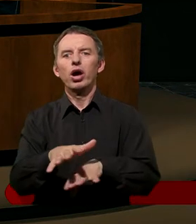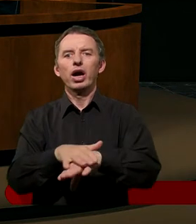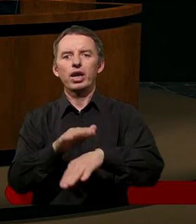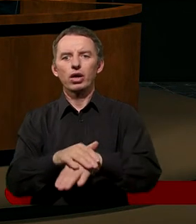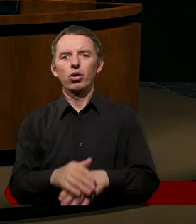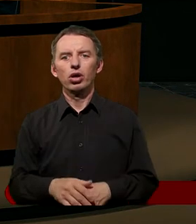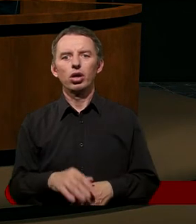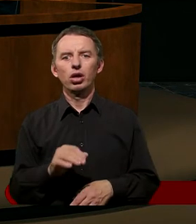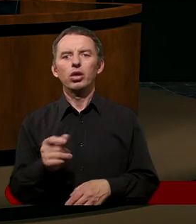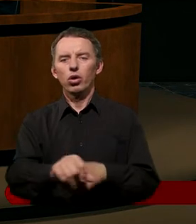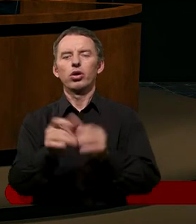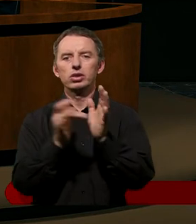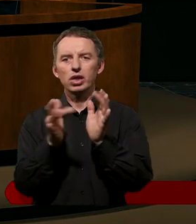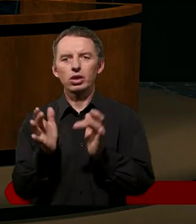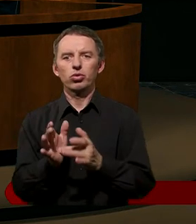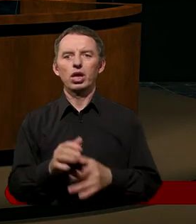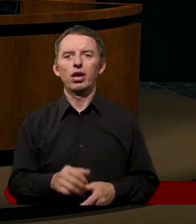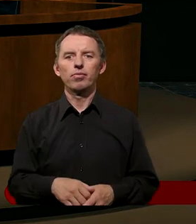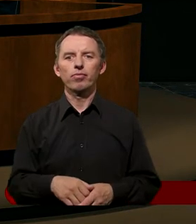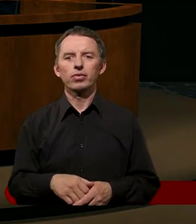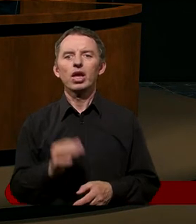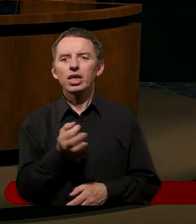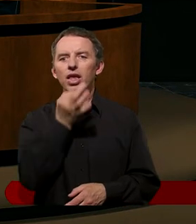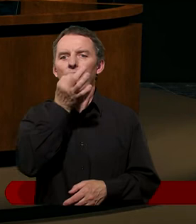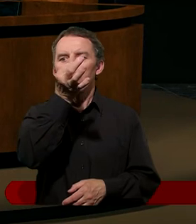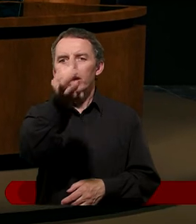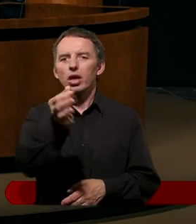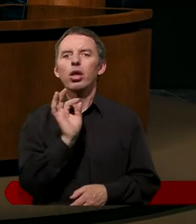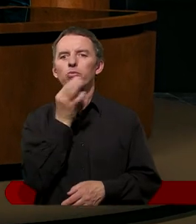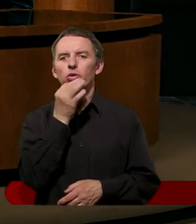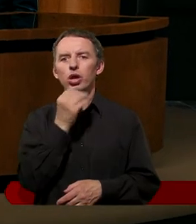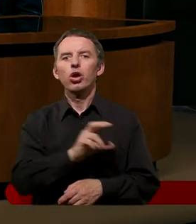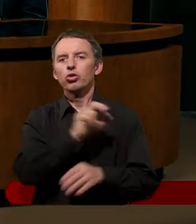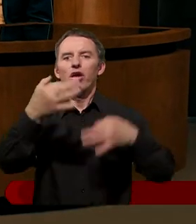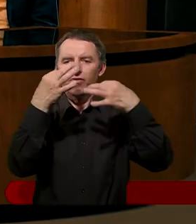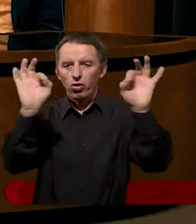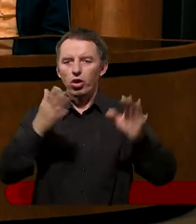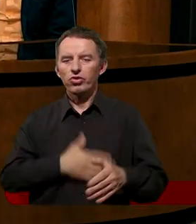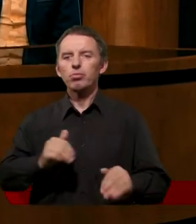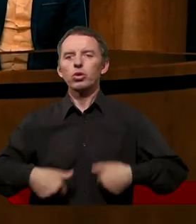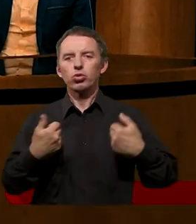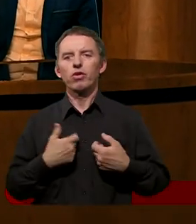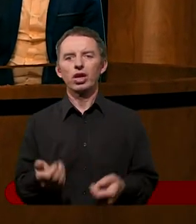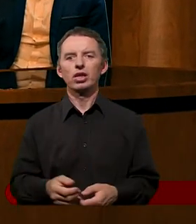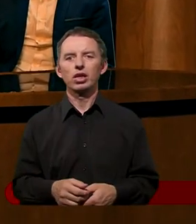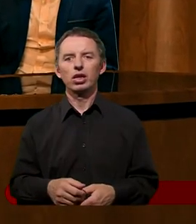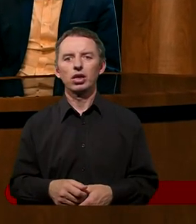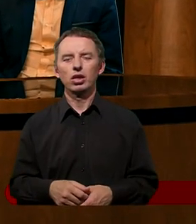zestawić z Jezusem. Tak, tak. Zapytali go mówiąc, czy wolno w sabat uzdrawiać?